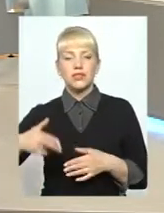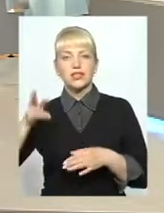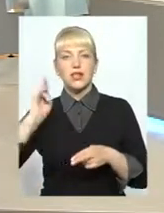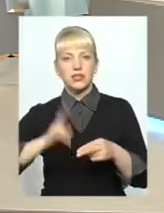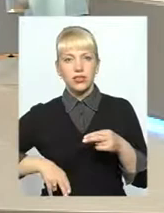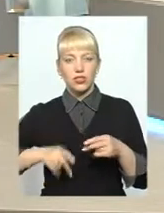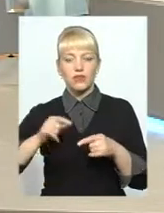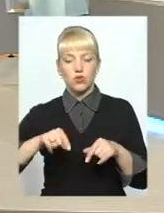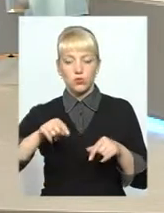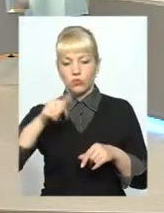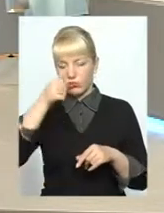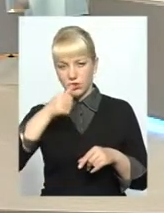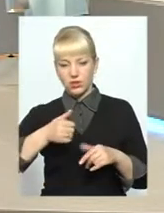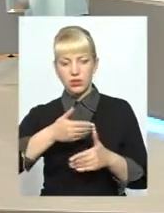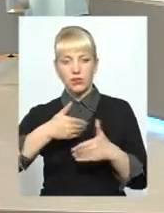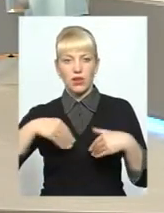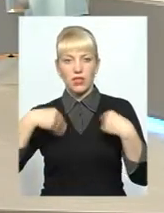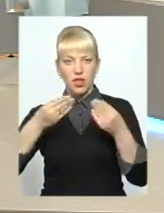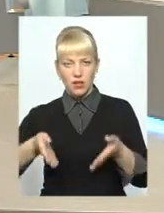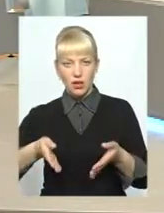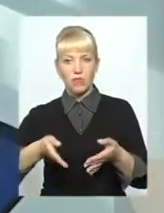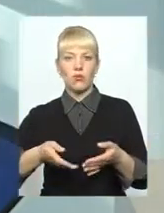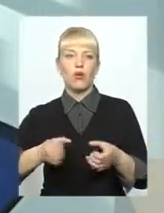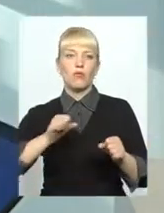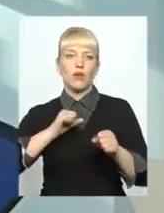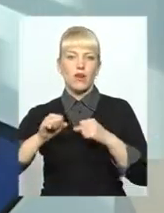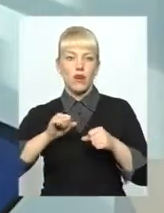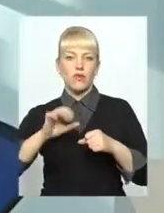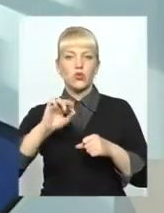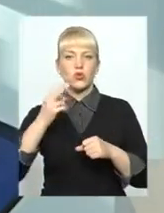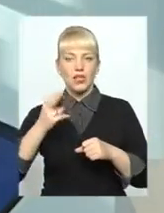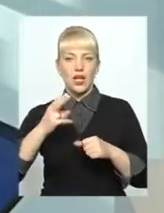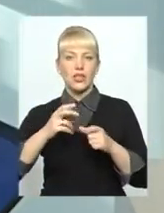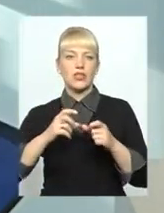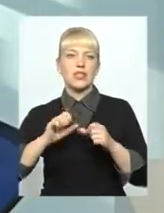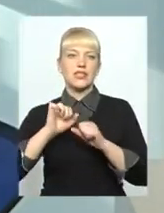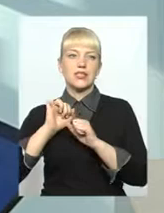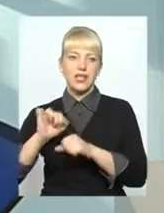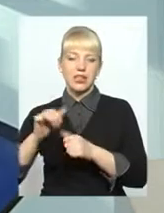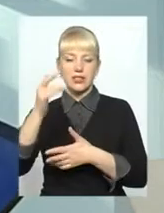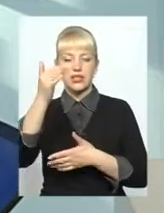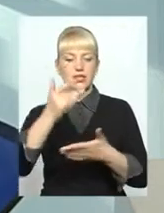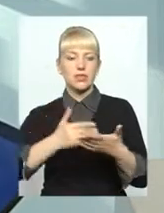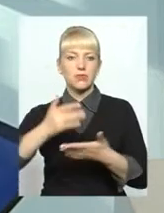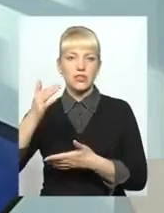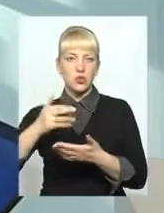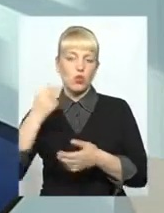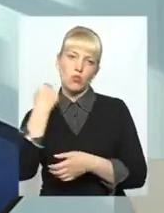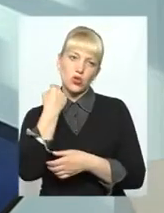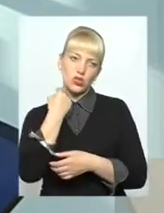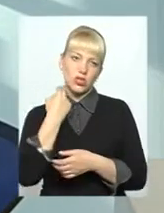цьому місяці ми надаємо управлінню соціального захисту списки боржників. І якщо